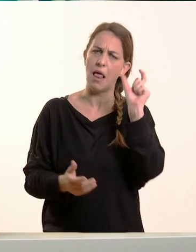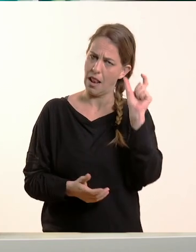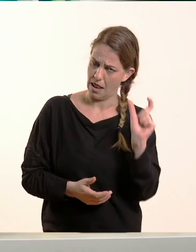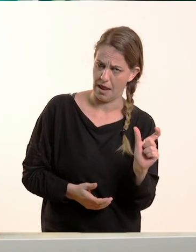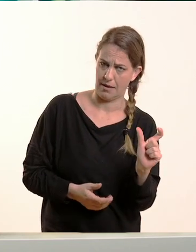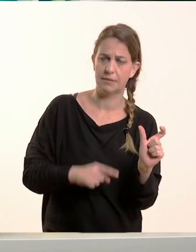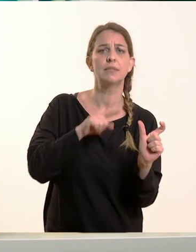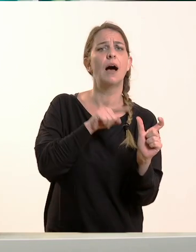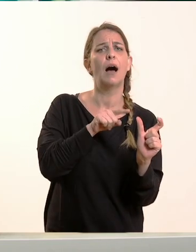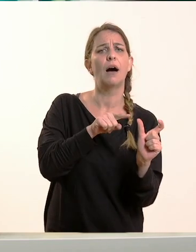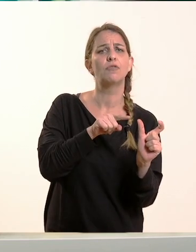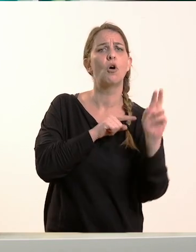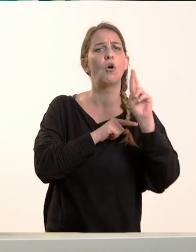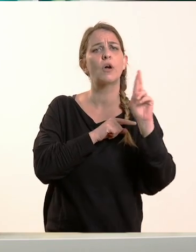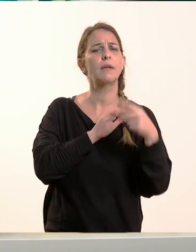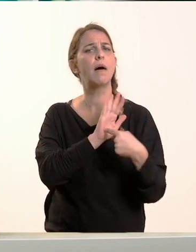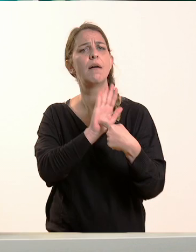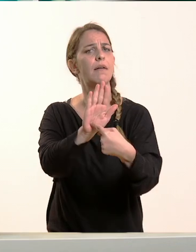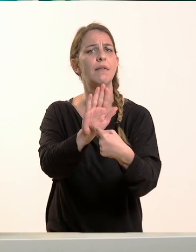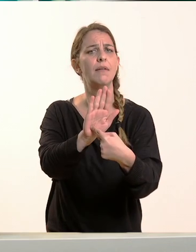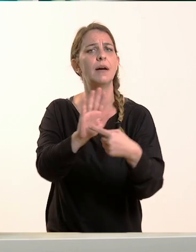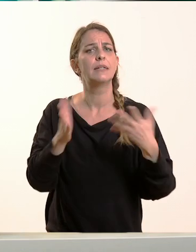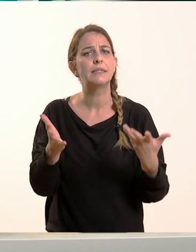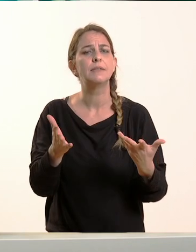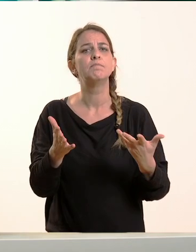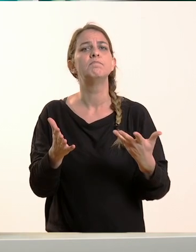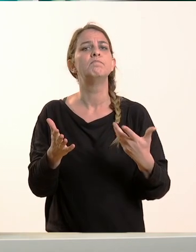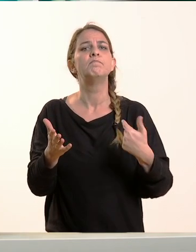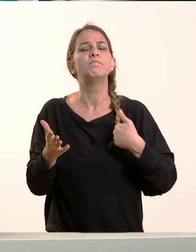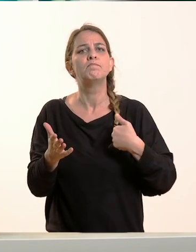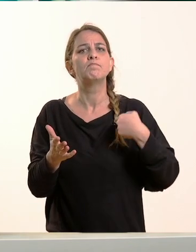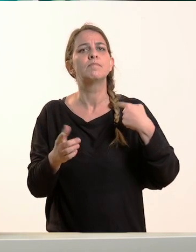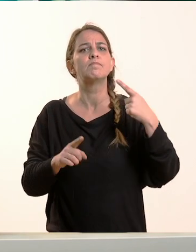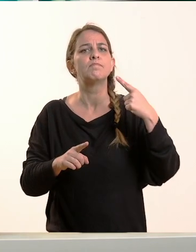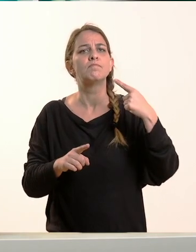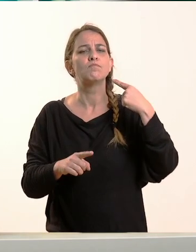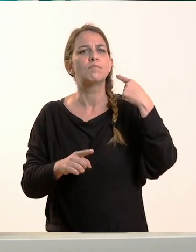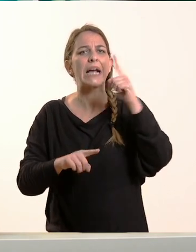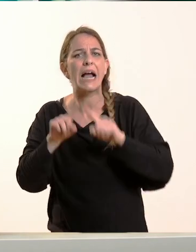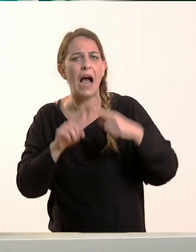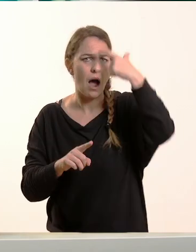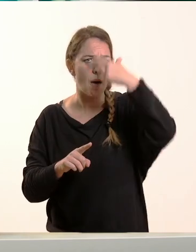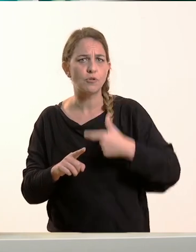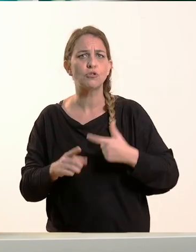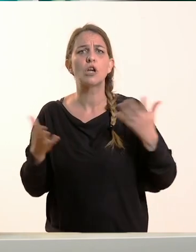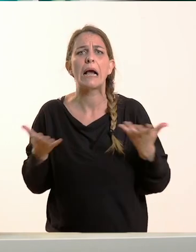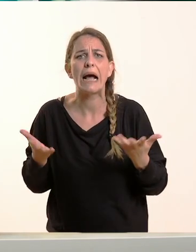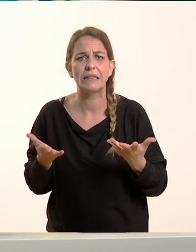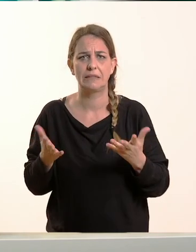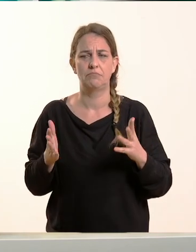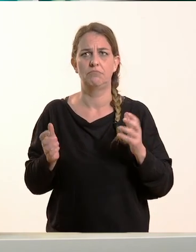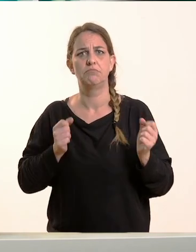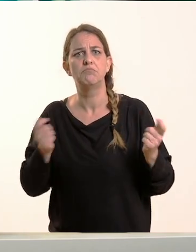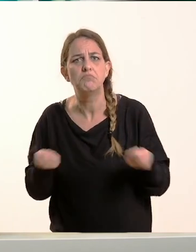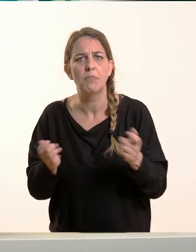δείχνουν ότι κάποιος κάνει κάτι, ας πούμε τρέχει, ή κάτι παθαίνει. Ας πούμε